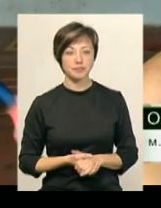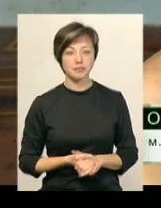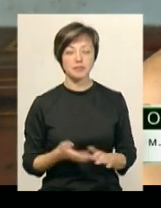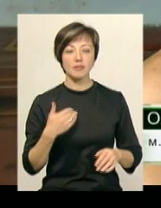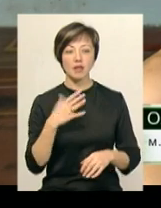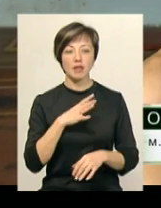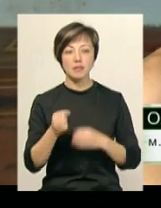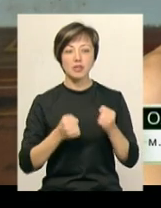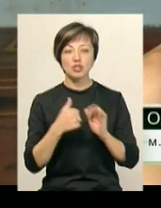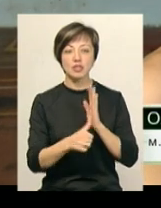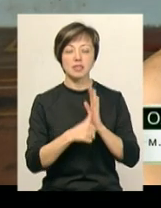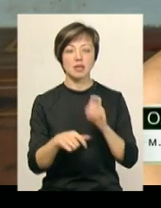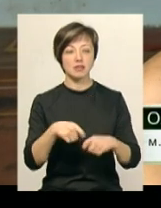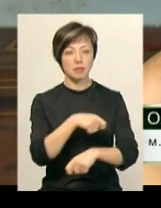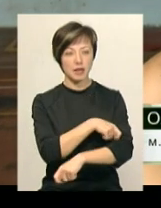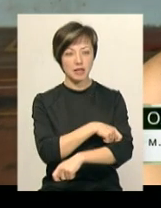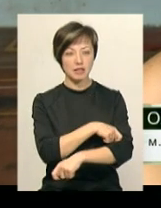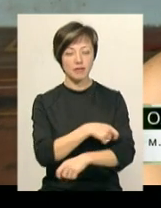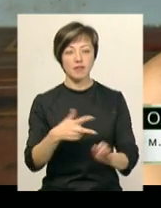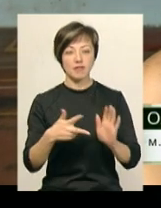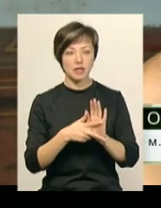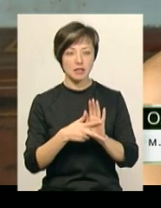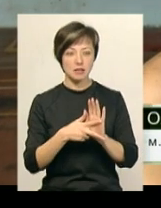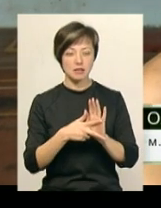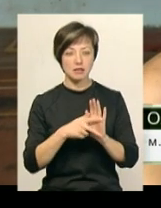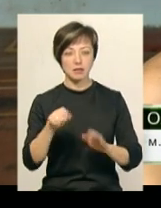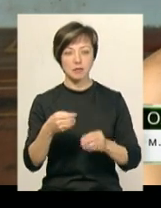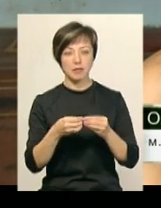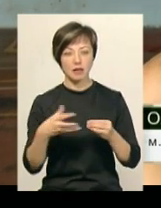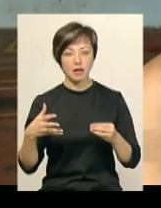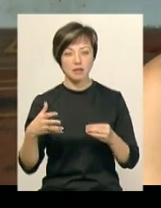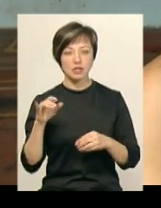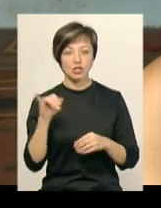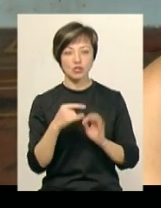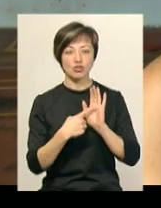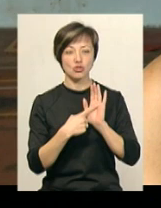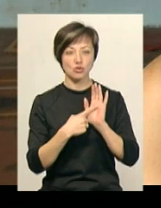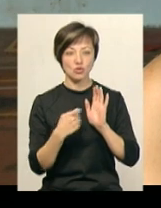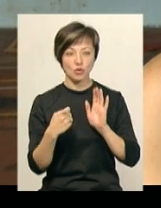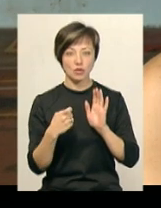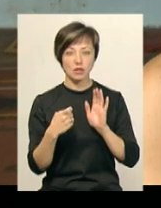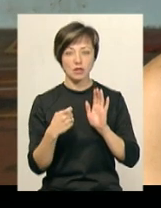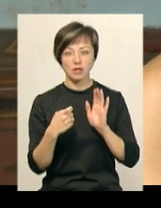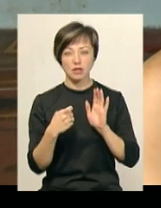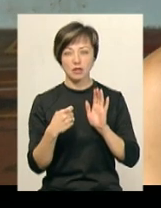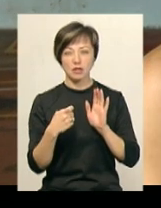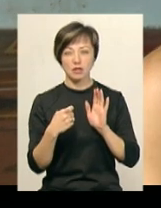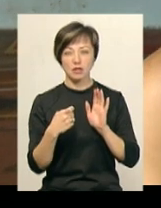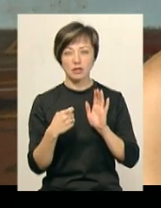60 метрів, набігла 8,15 і 600, минута 46,